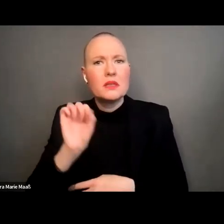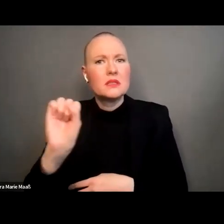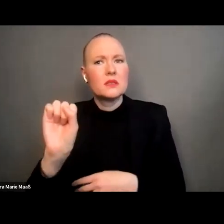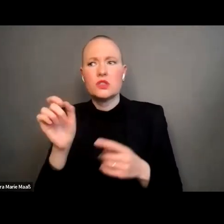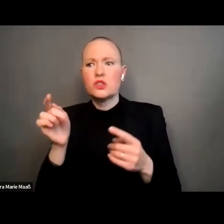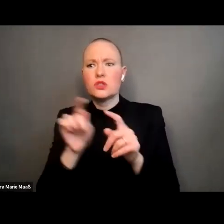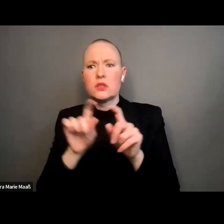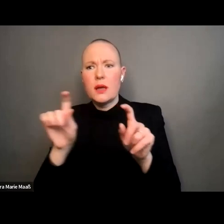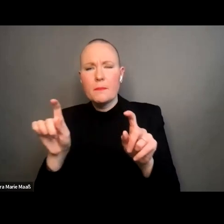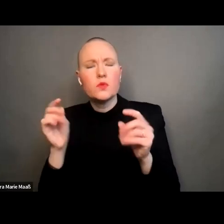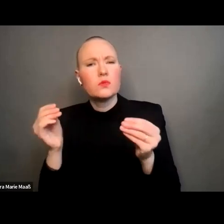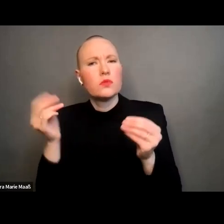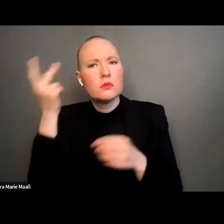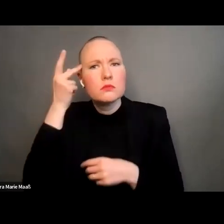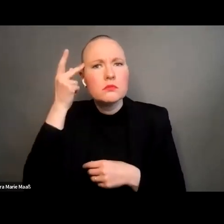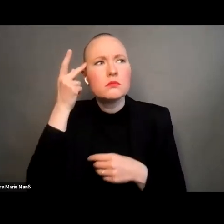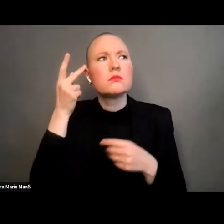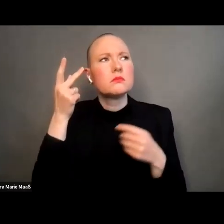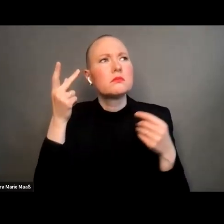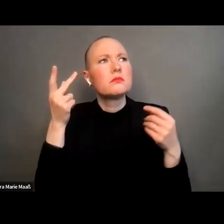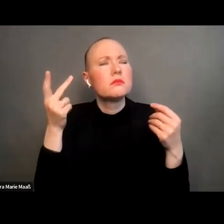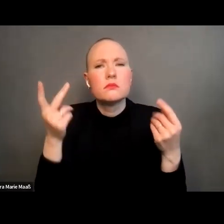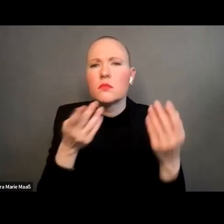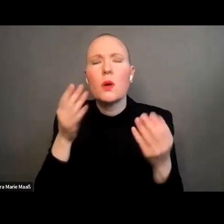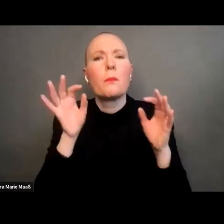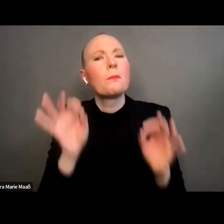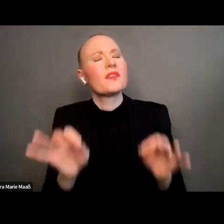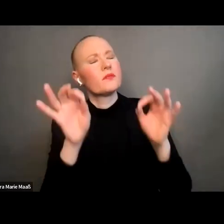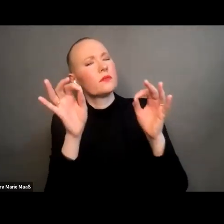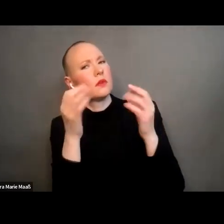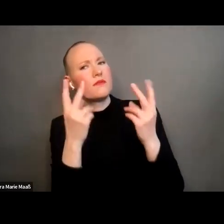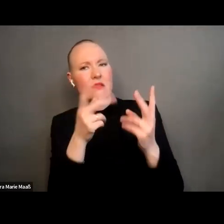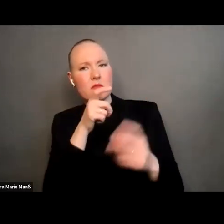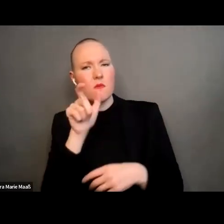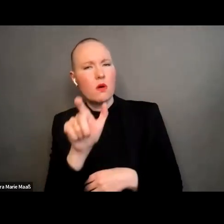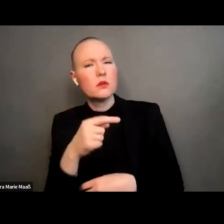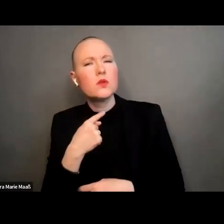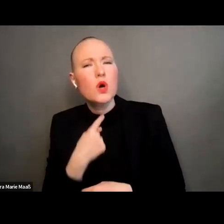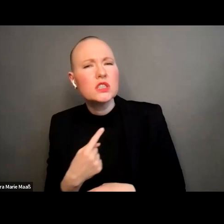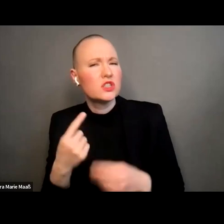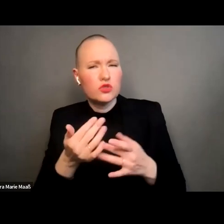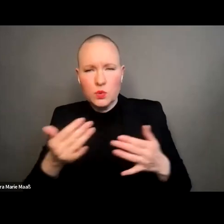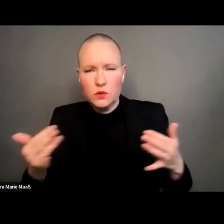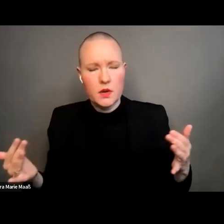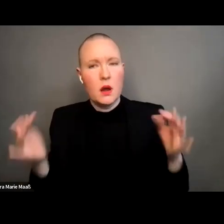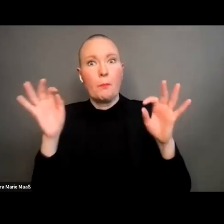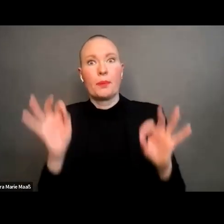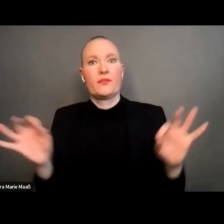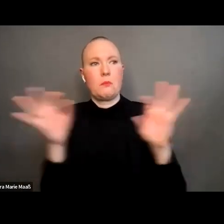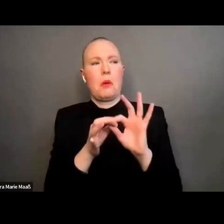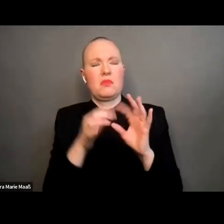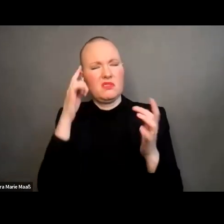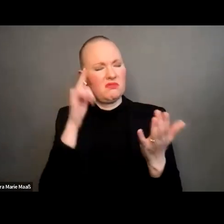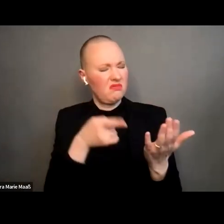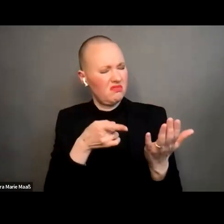irgendwie hängen und gerade in kombination mit bass oder signalwörtern wie toxisch in einigen inhaltlichen